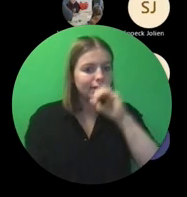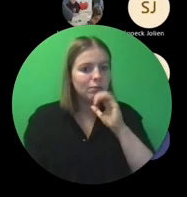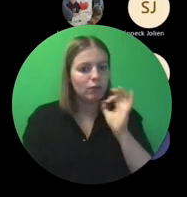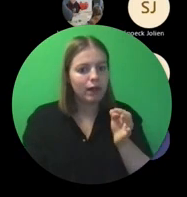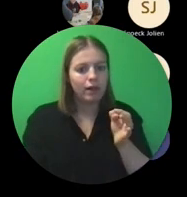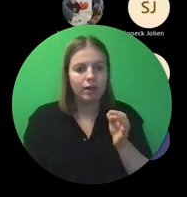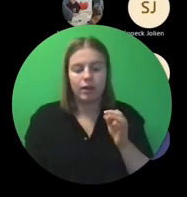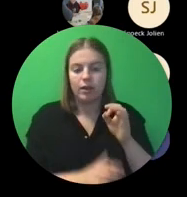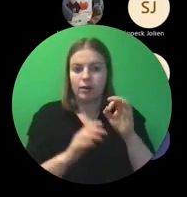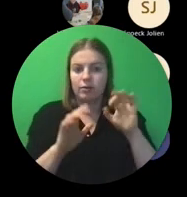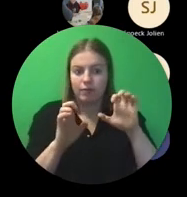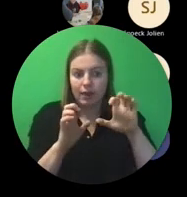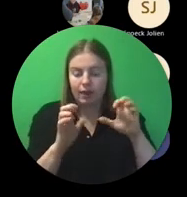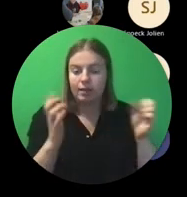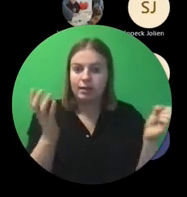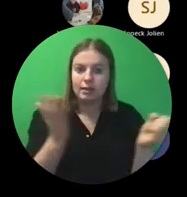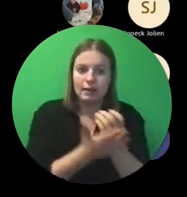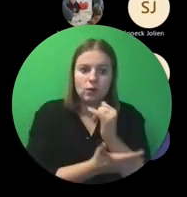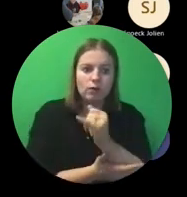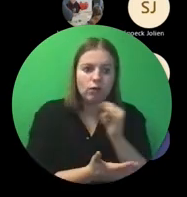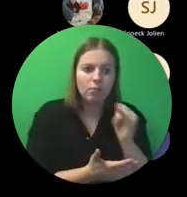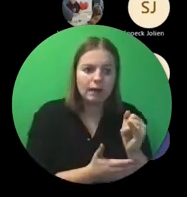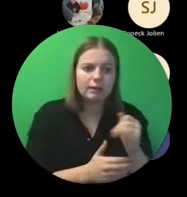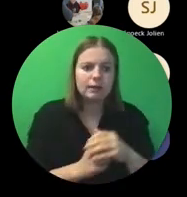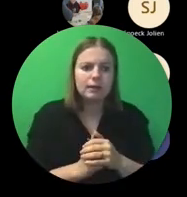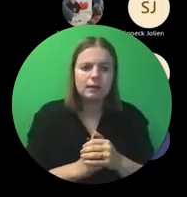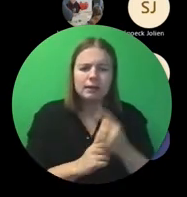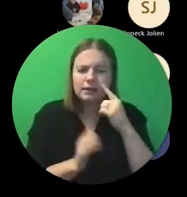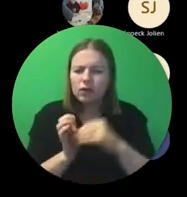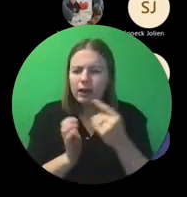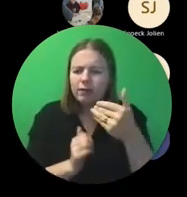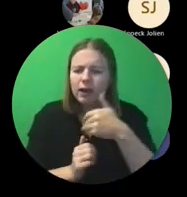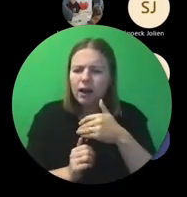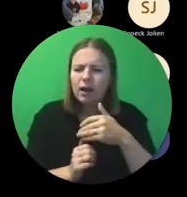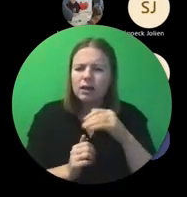allemaal vrij nieuw. Wat met de startdatum zie ik hier verschijnen?